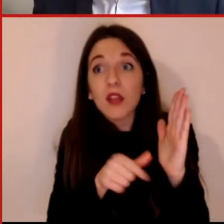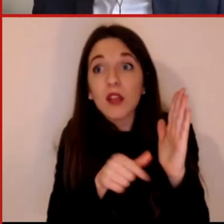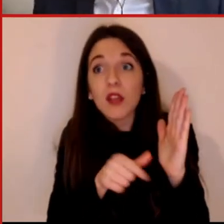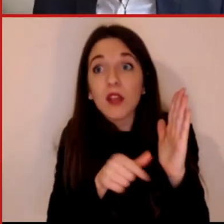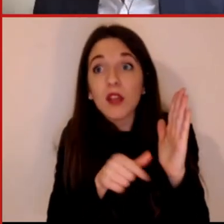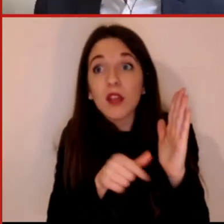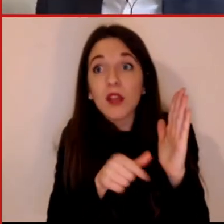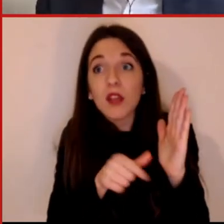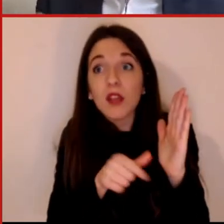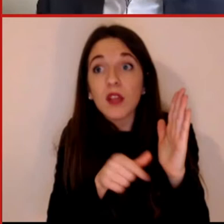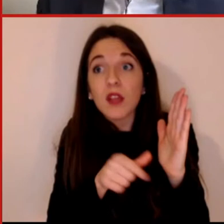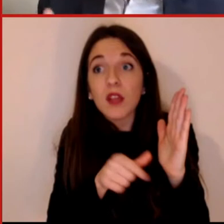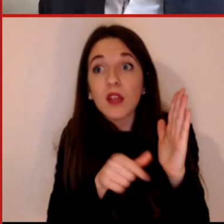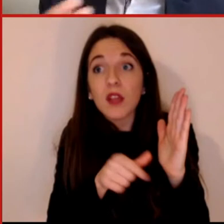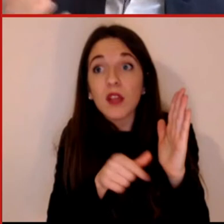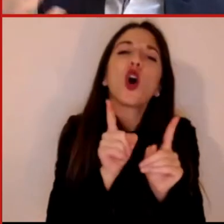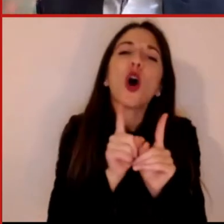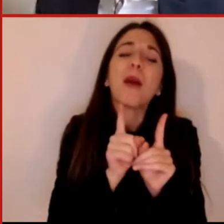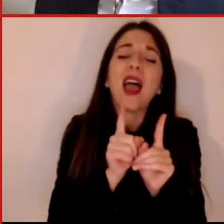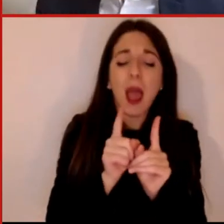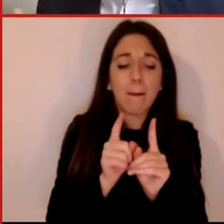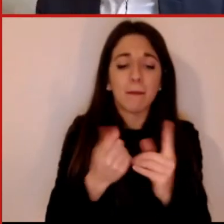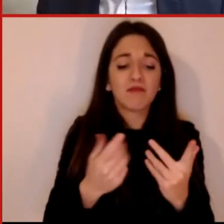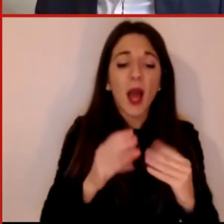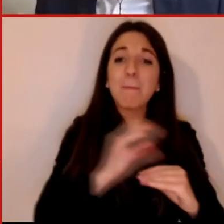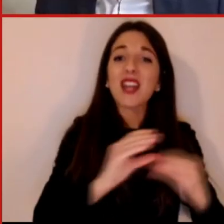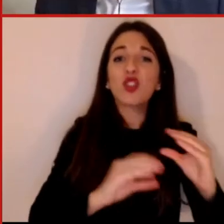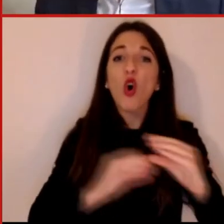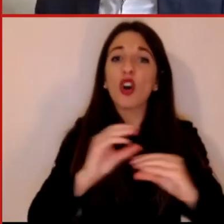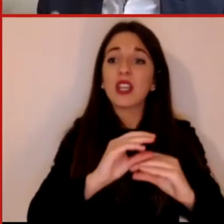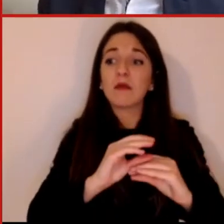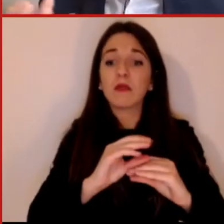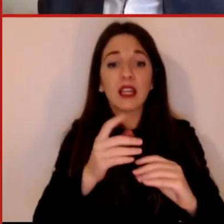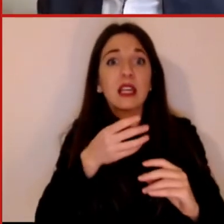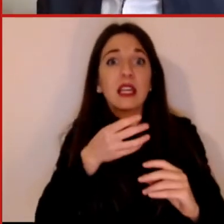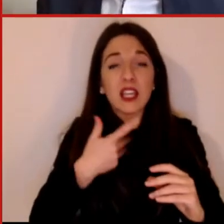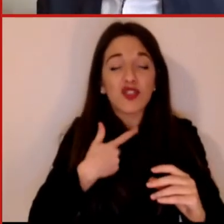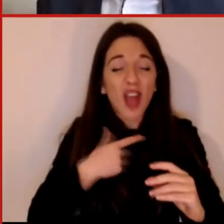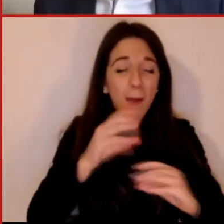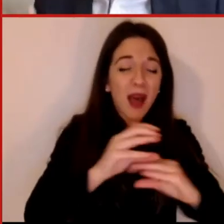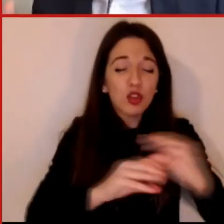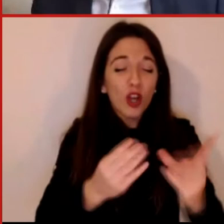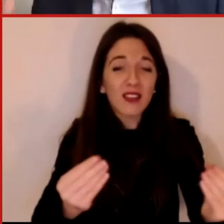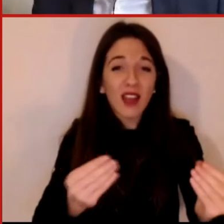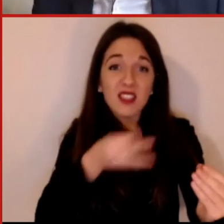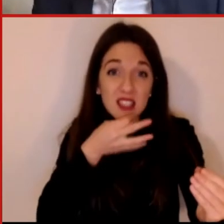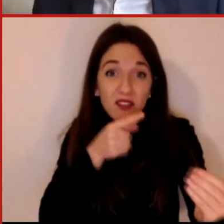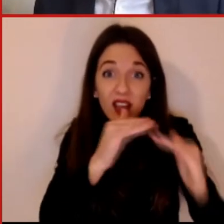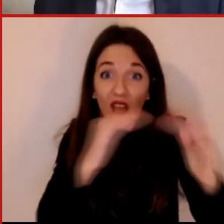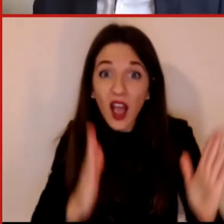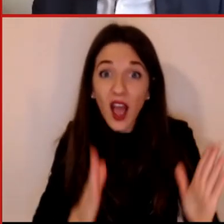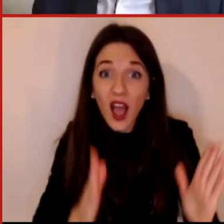mattoni siano una casa, cioè in realtà bisogna ritornare un pochino a questa idea della teoria, cioè avere solamente